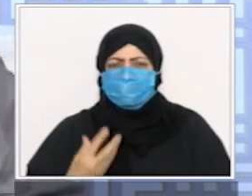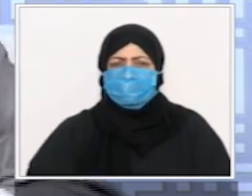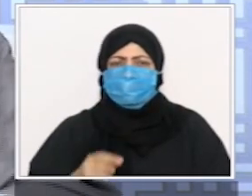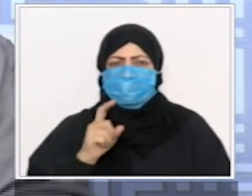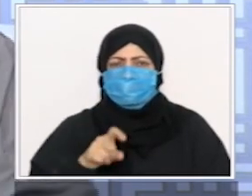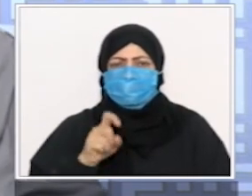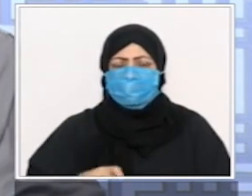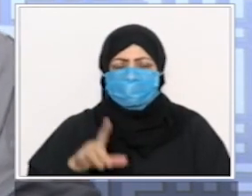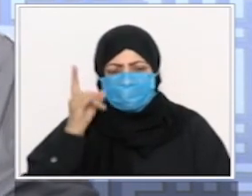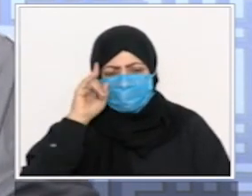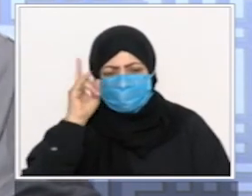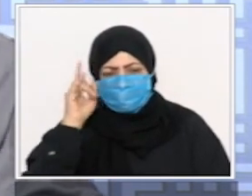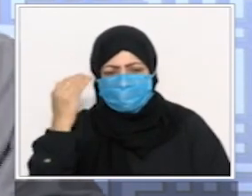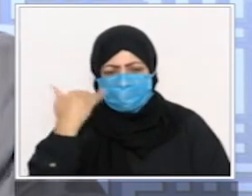أوقاتهم وصلاتهم وصيامهم